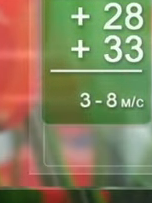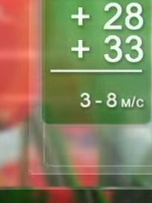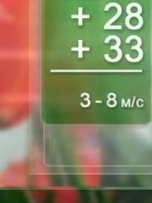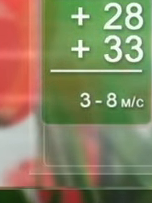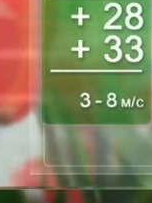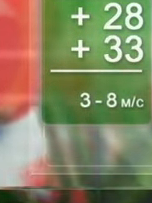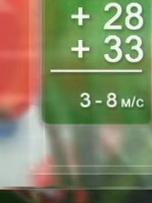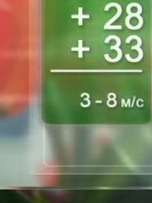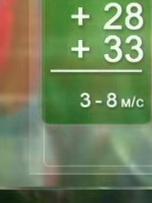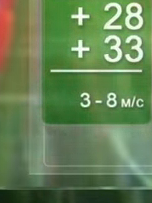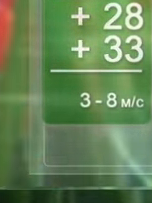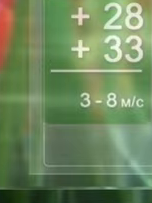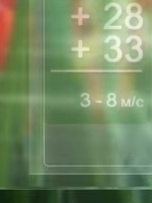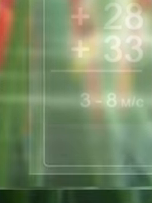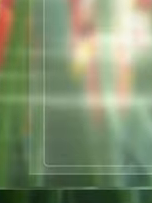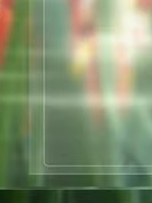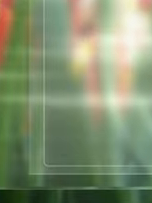29, 34 тепла.